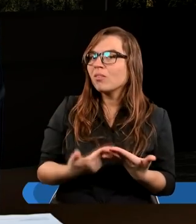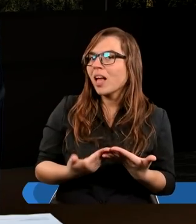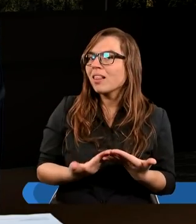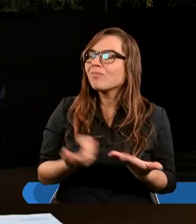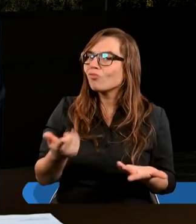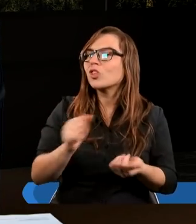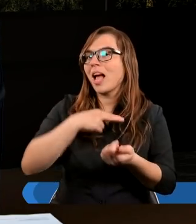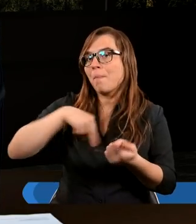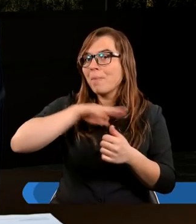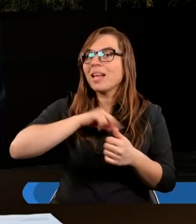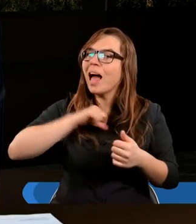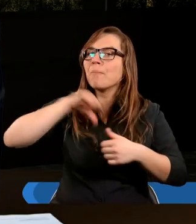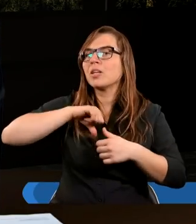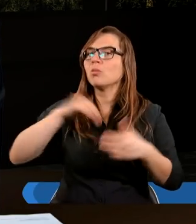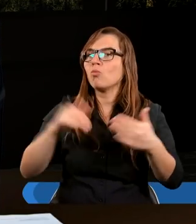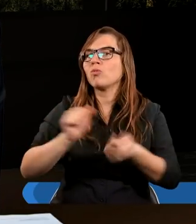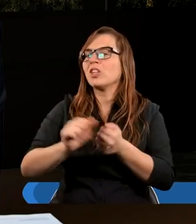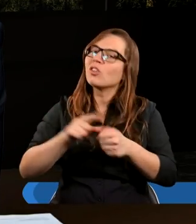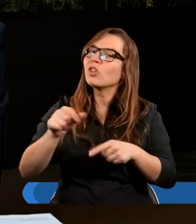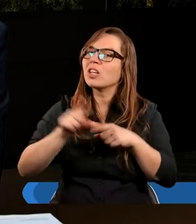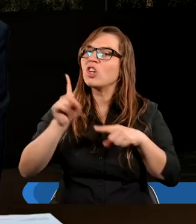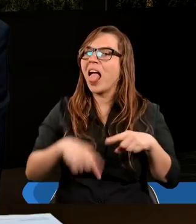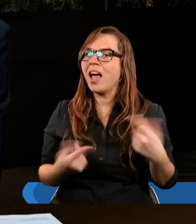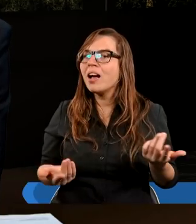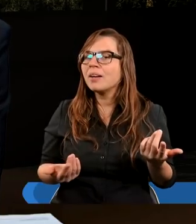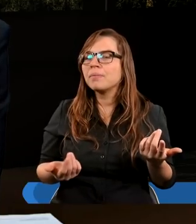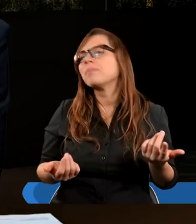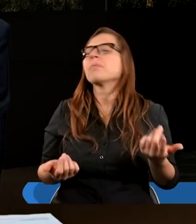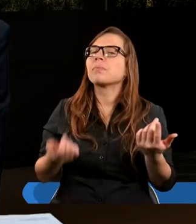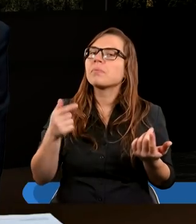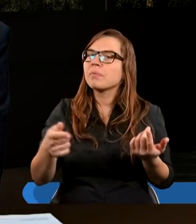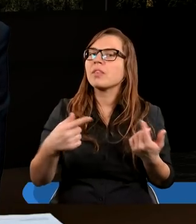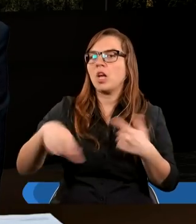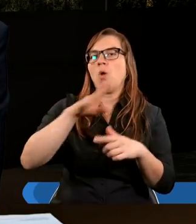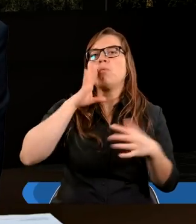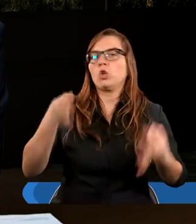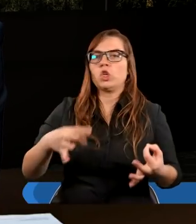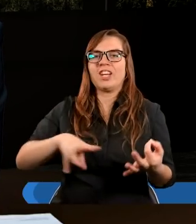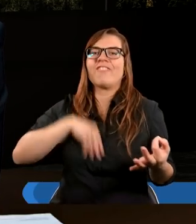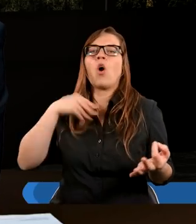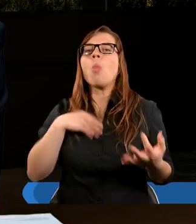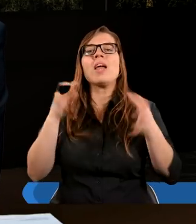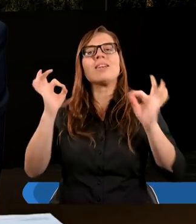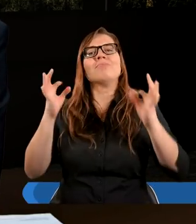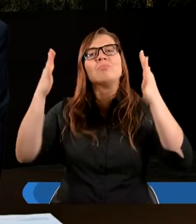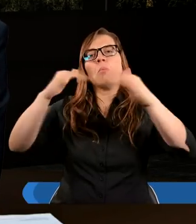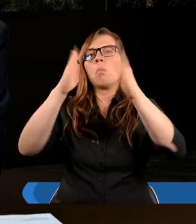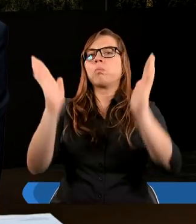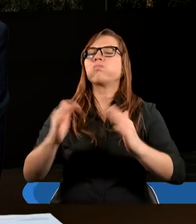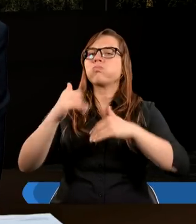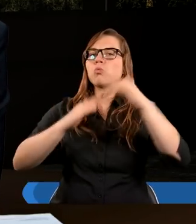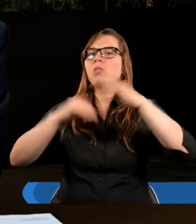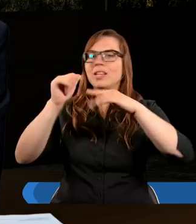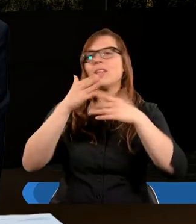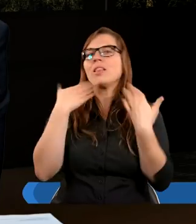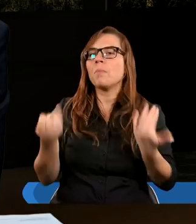no właśnie, jak mówiłem wcześniej, to co dziś, bo mówimy, że dzisiaj nie ma świątyni. No nie ma świątyni. Ale co jest